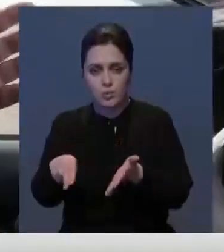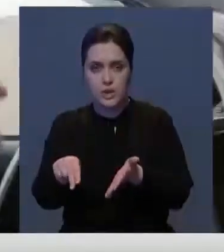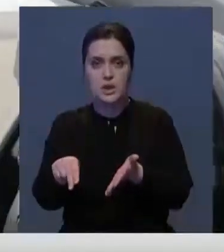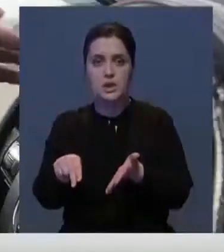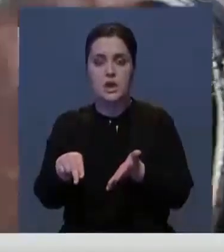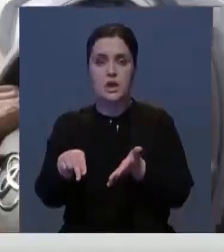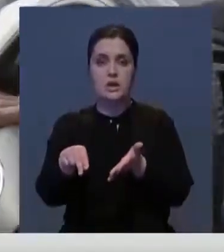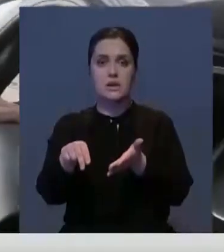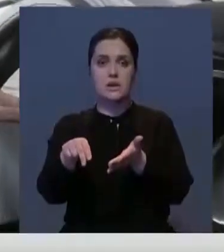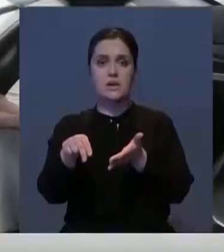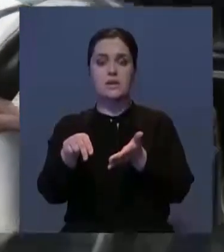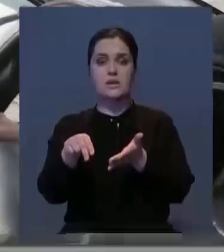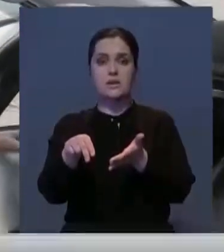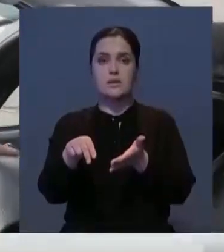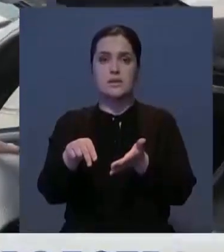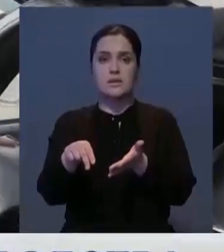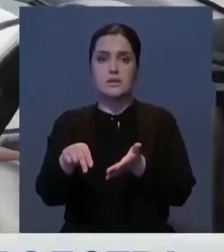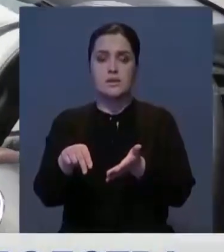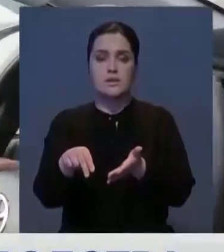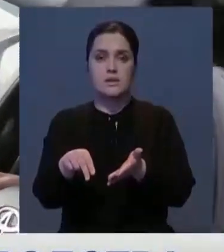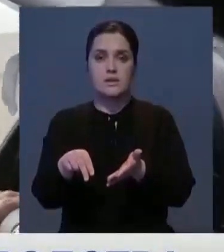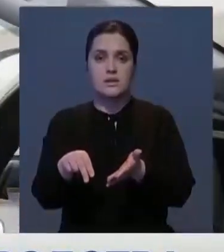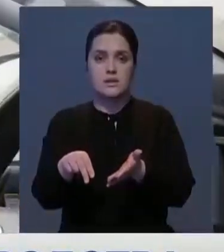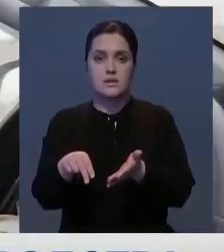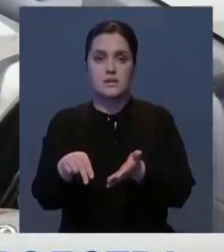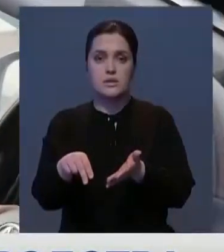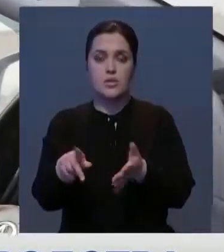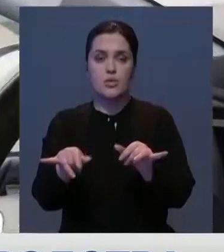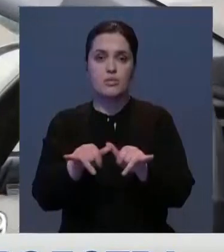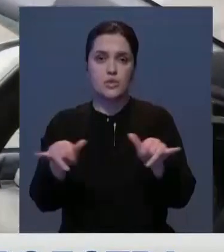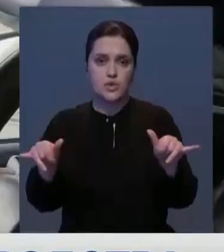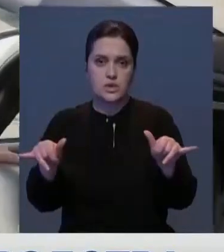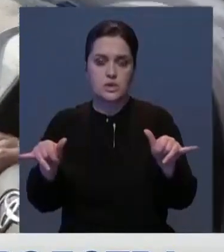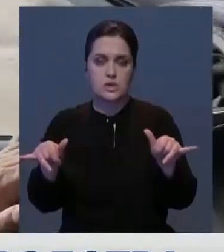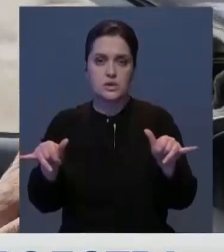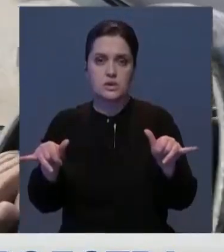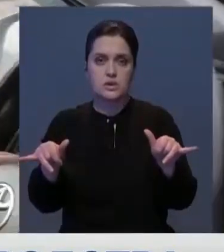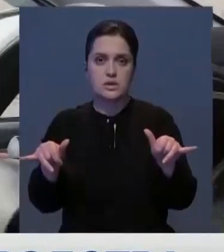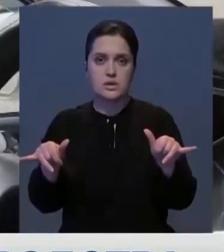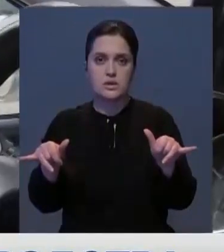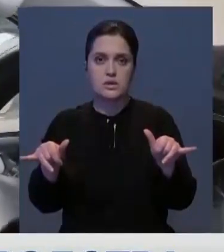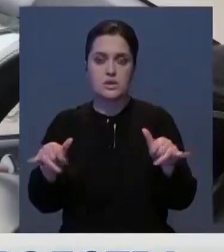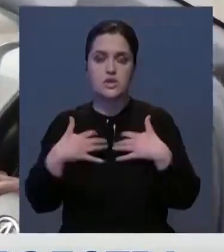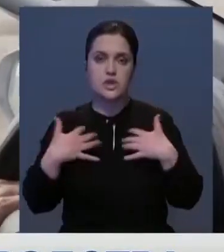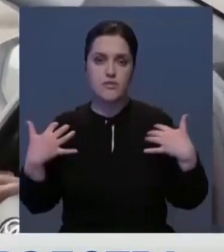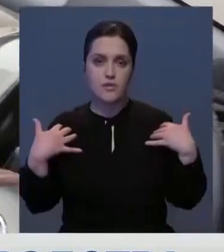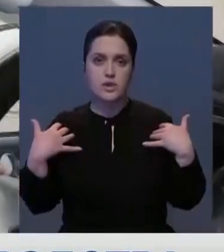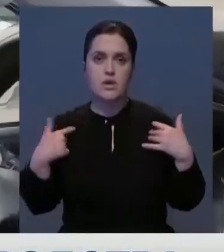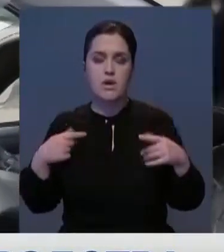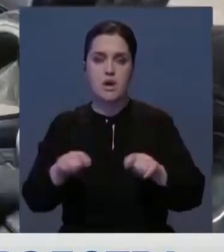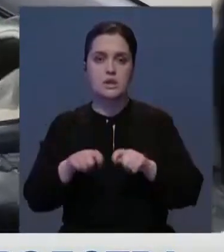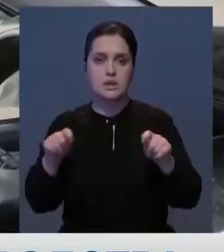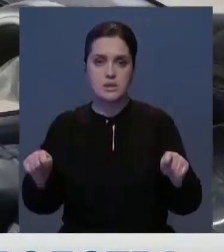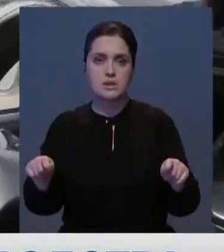после этого у нас, короче, и мы умножили, короче, увеличили поголовье скота. И я цех открыл